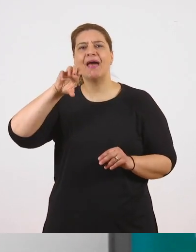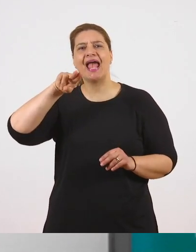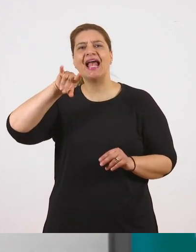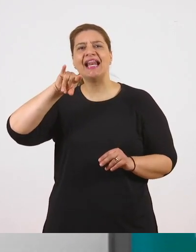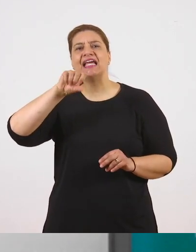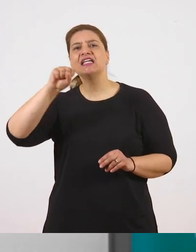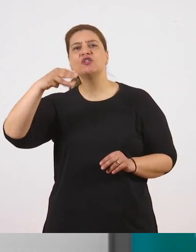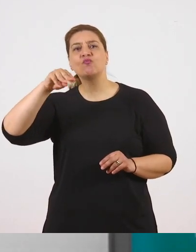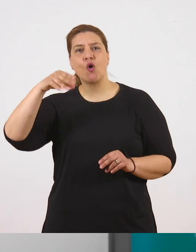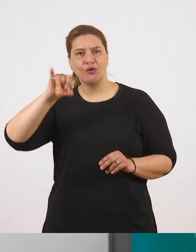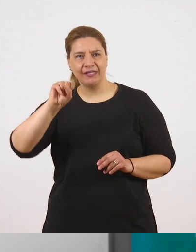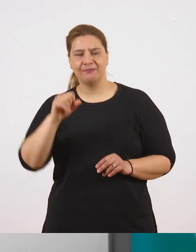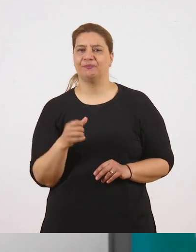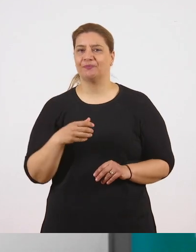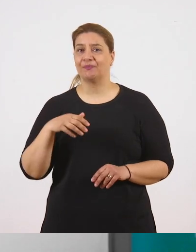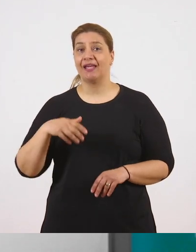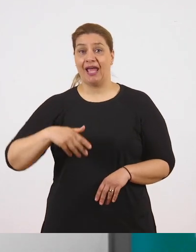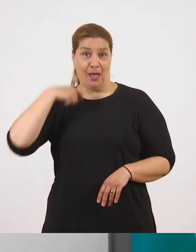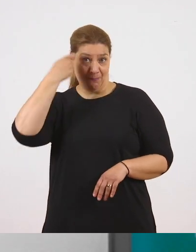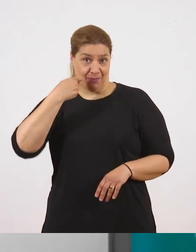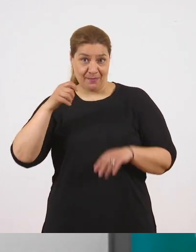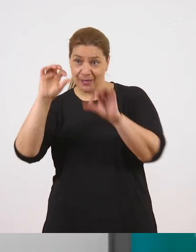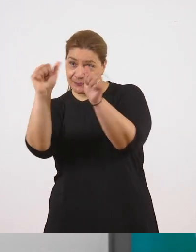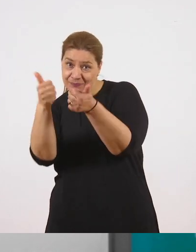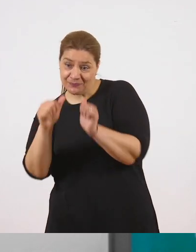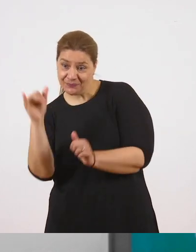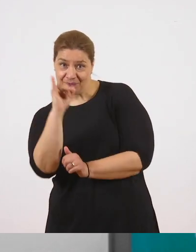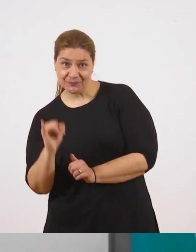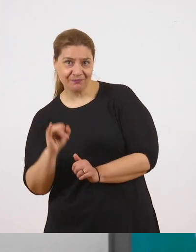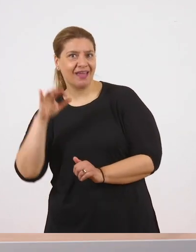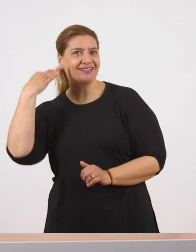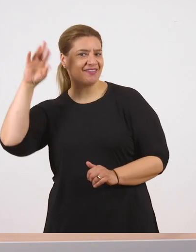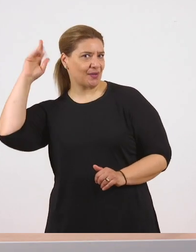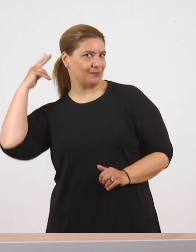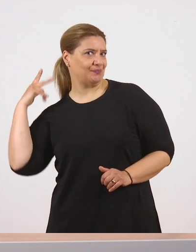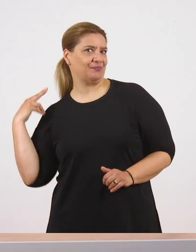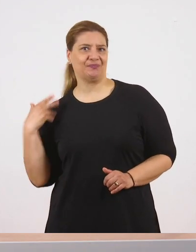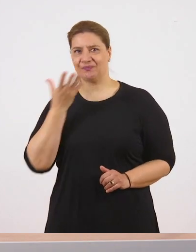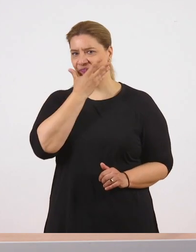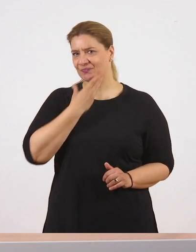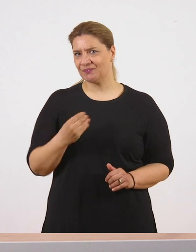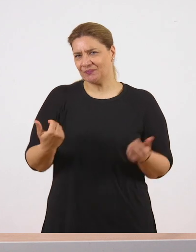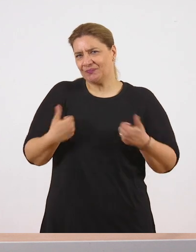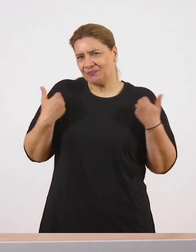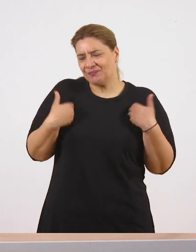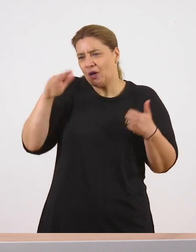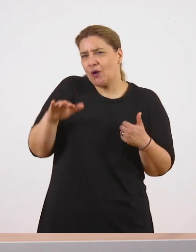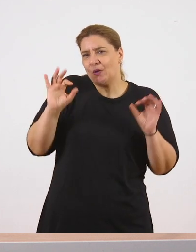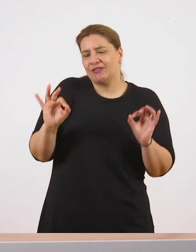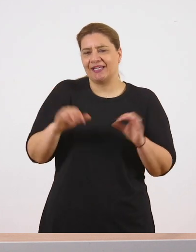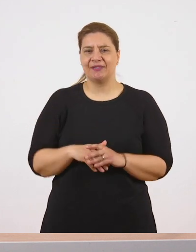Το πιο όμορφο πάνω της όμως ήταν οι κινήσεις των χεριών της. Και ό,τι έκανε το έκανε με χάρη.